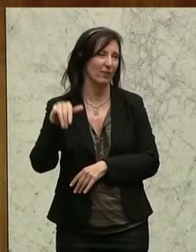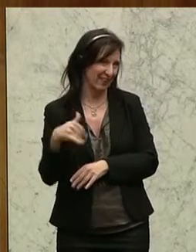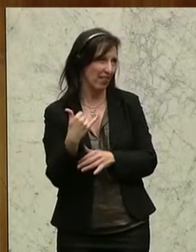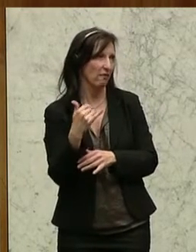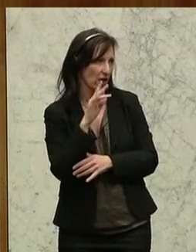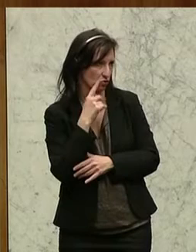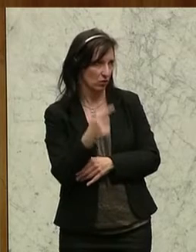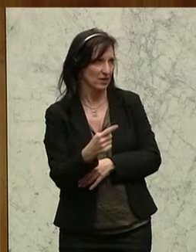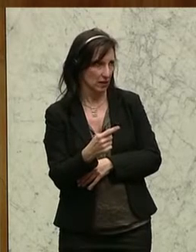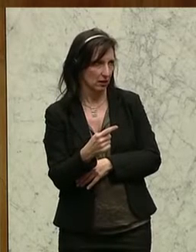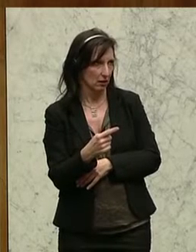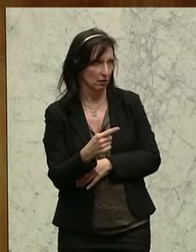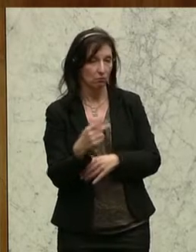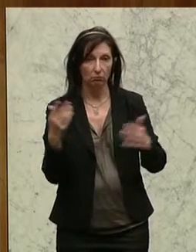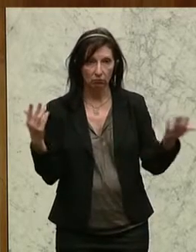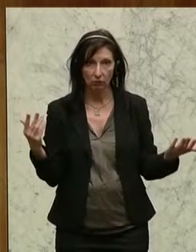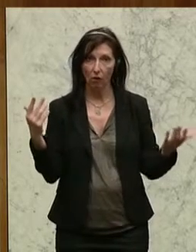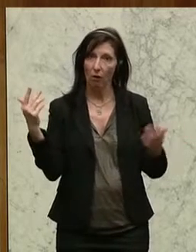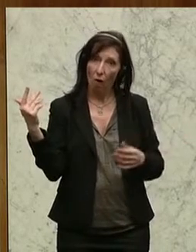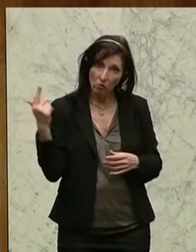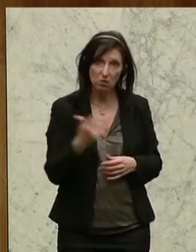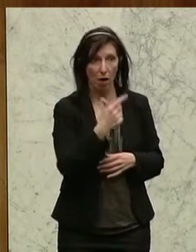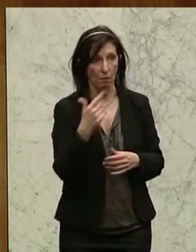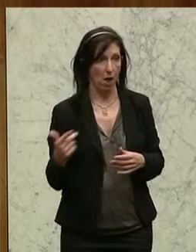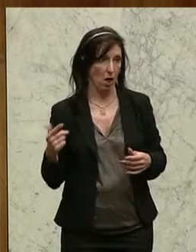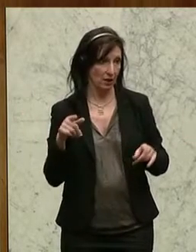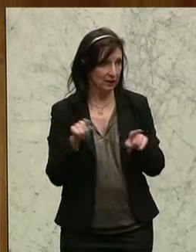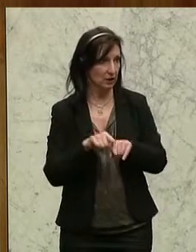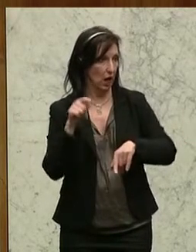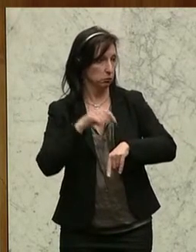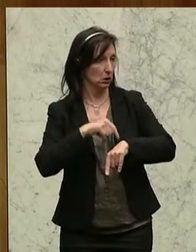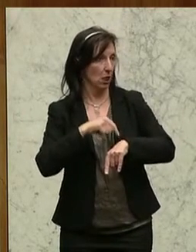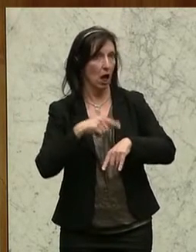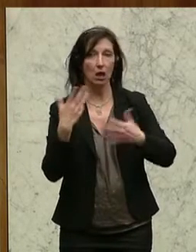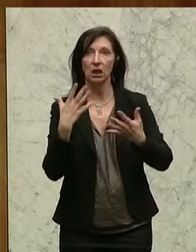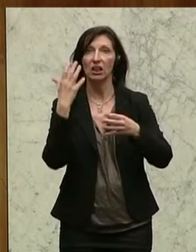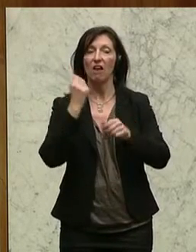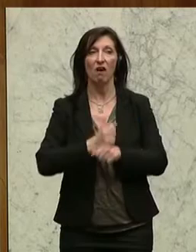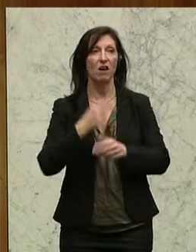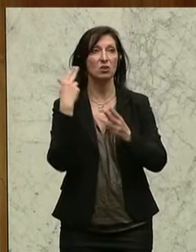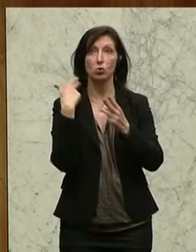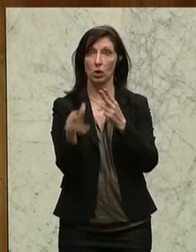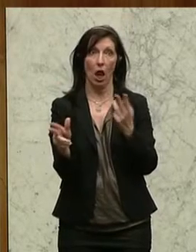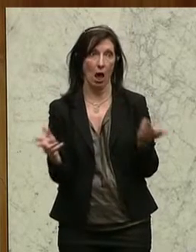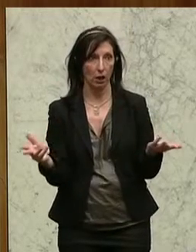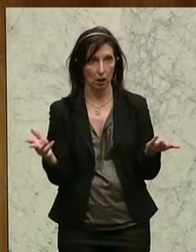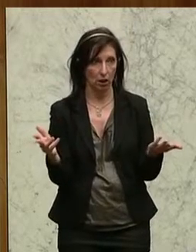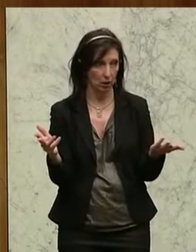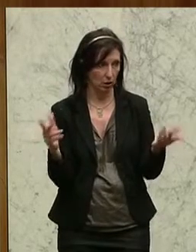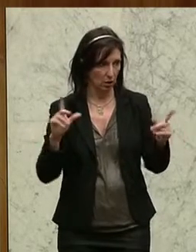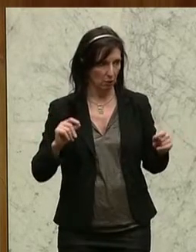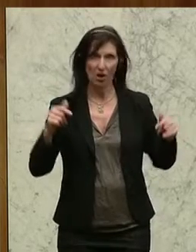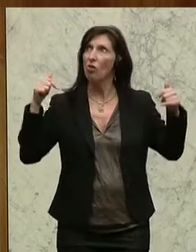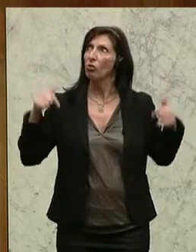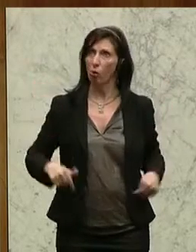angesprochen hat, gehabt. Und beide Male haben wir gleichzeitig eine Verfassungsklage hier im Raum stehen. Ja, in welchem